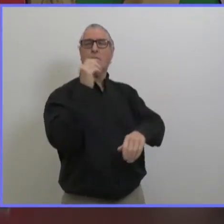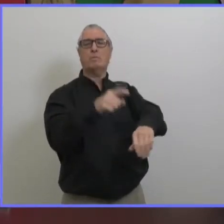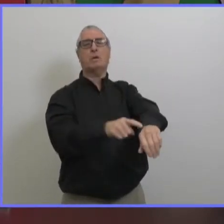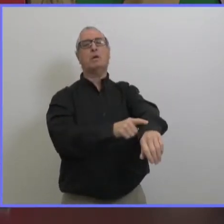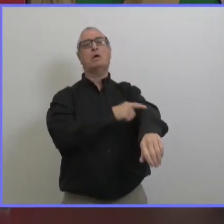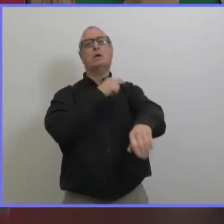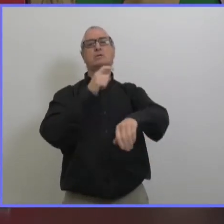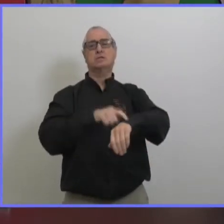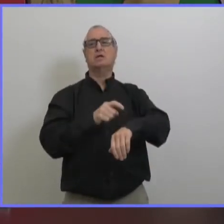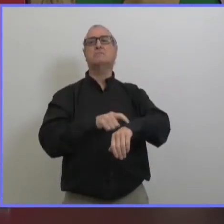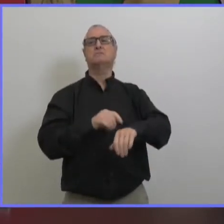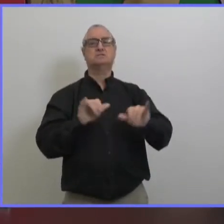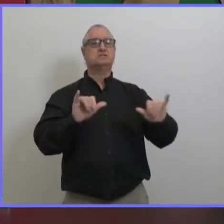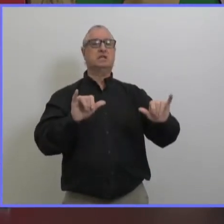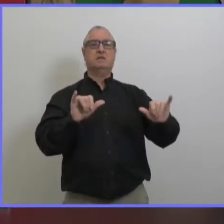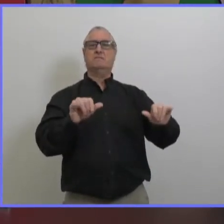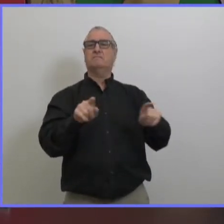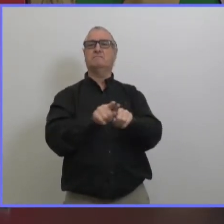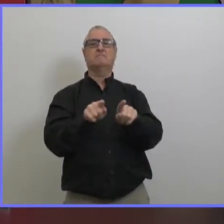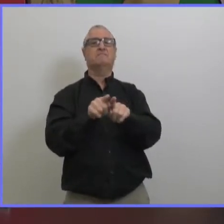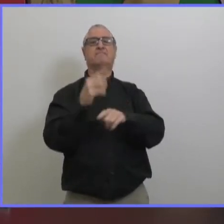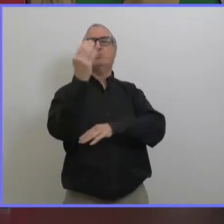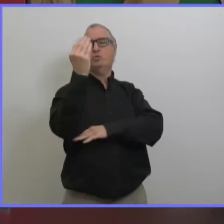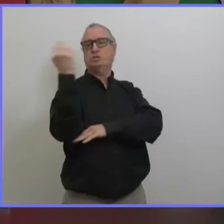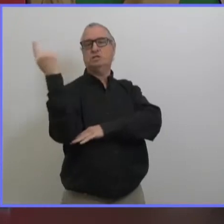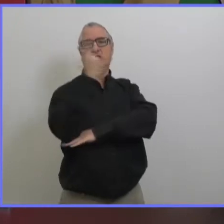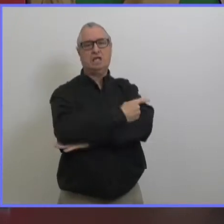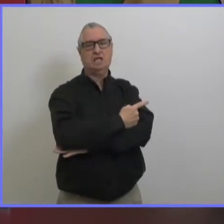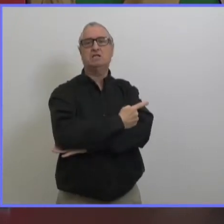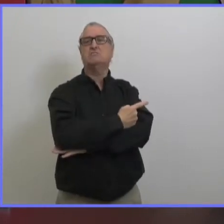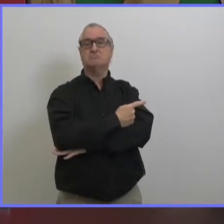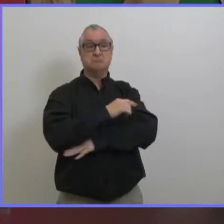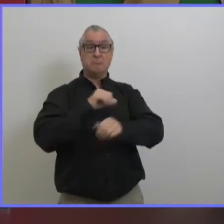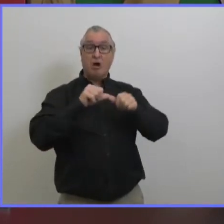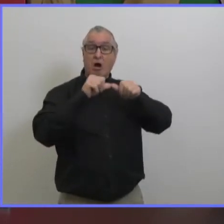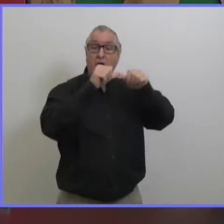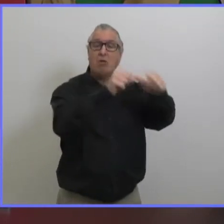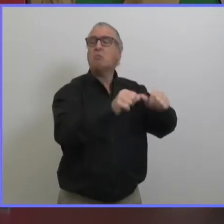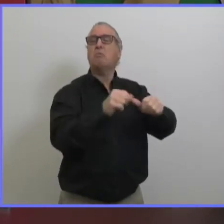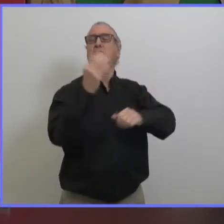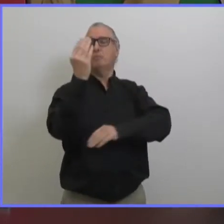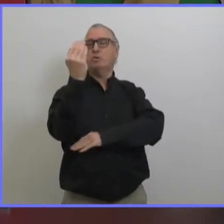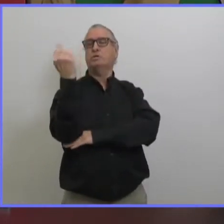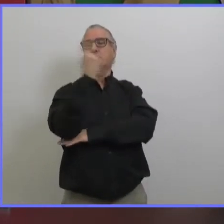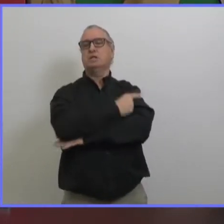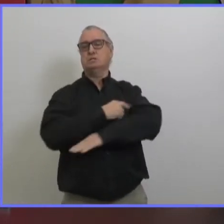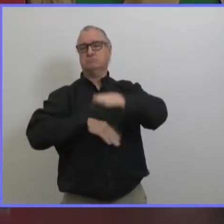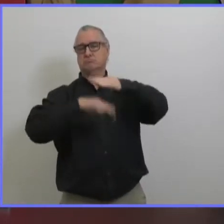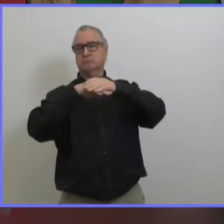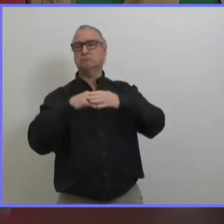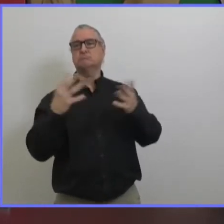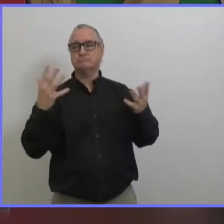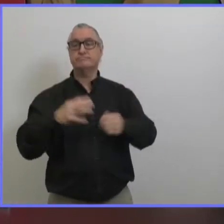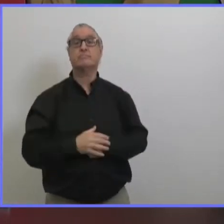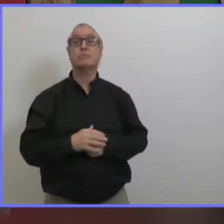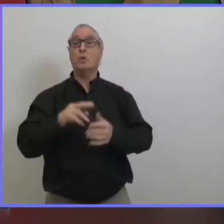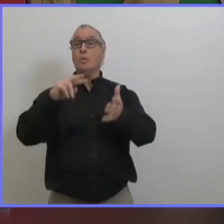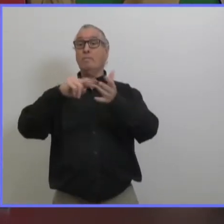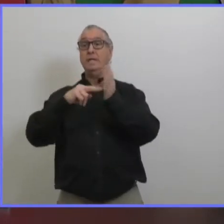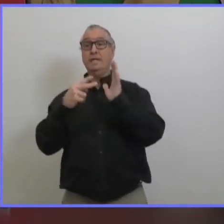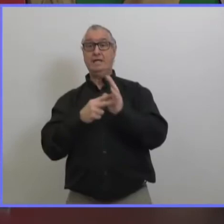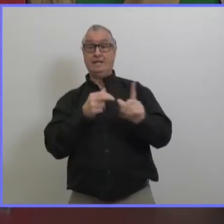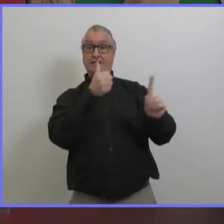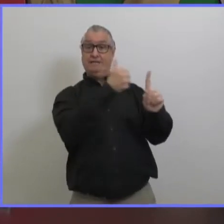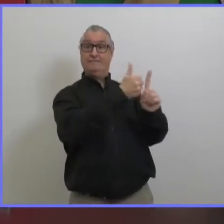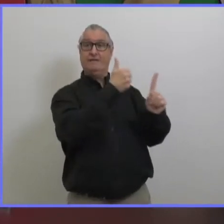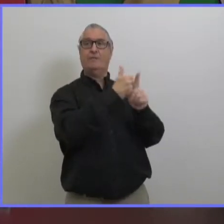contacts ont fait ça de la même manière à cause de la transmissibilité on ne va pas accepter que ces gens là s'isole atom s